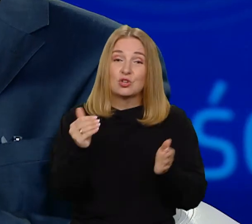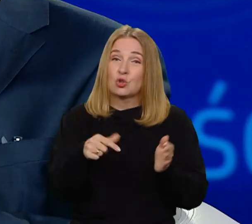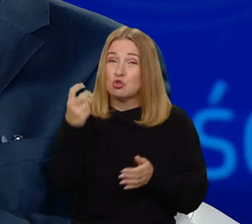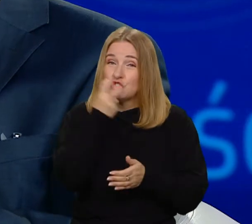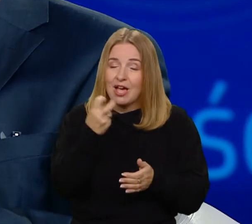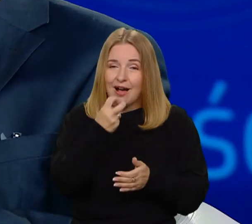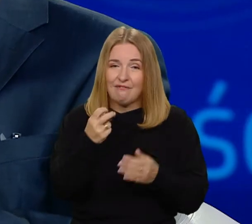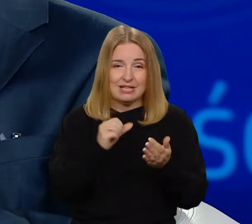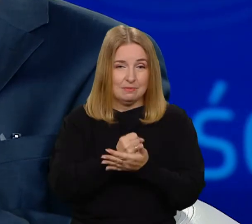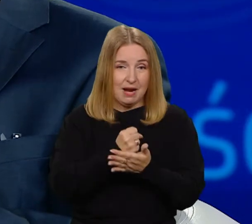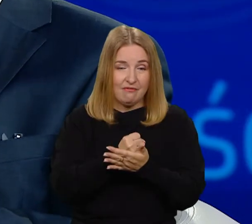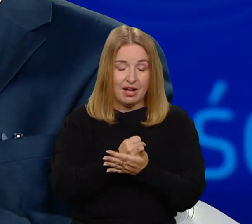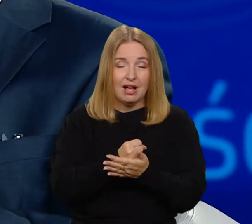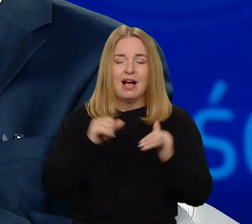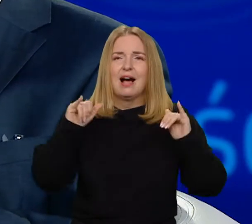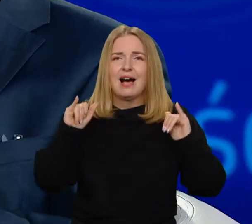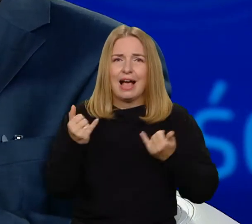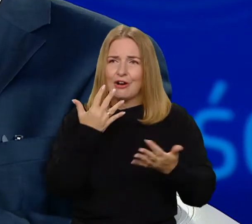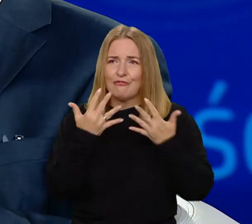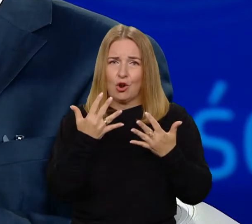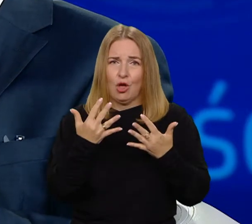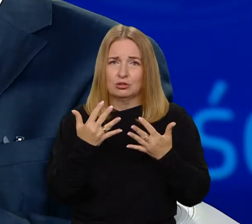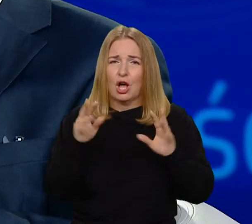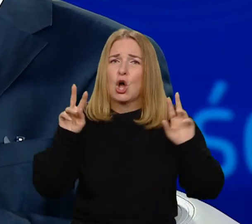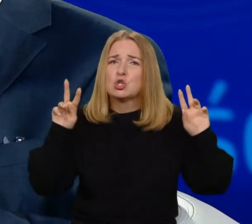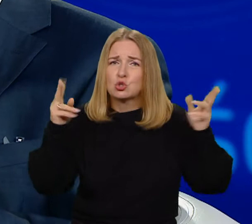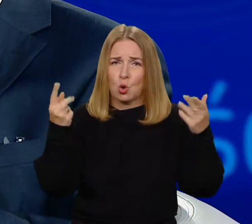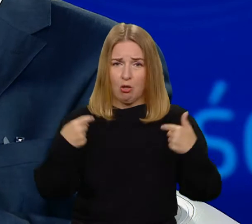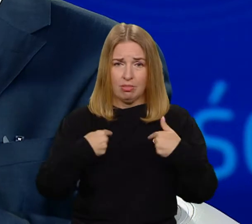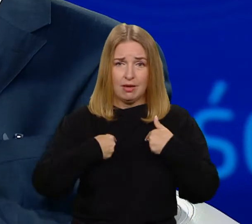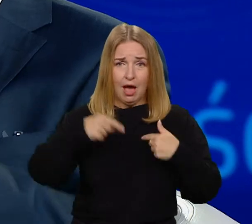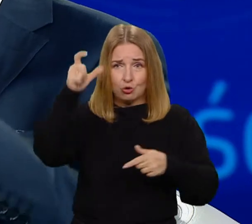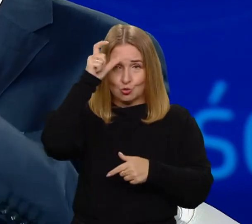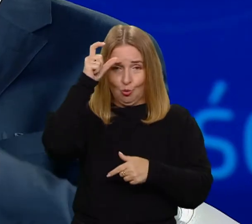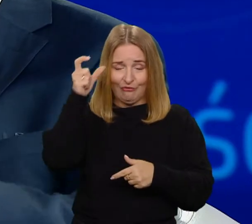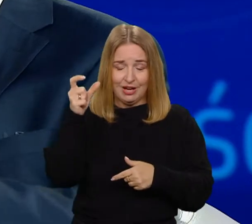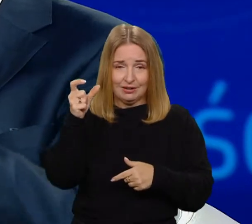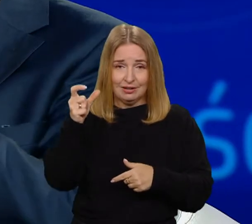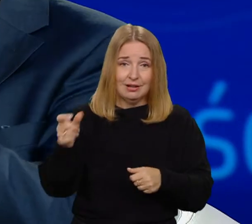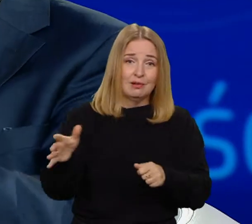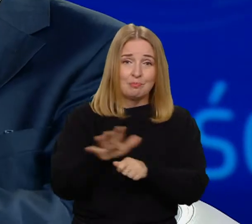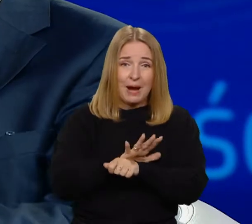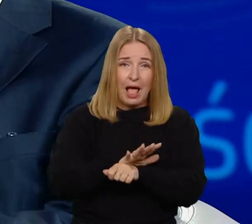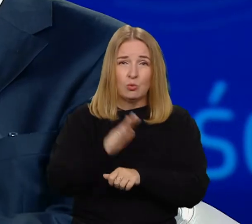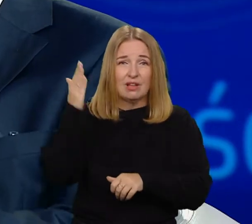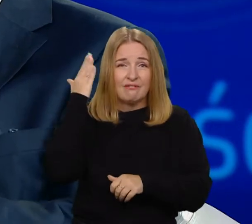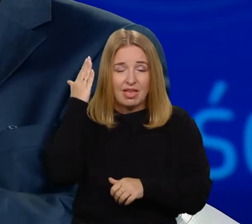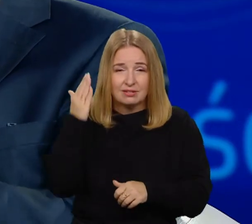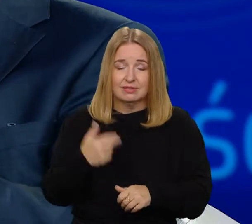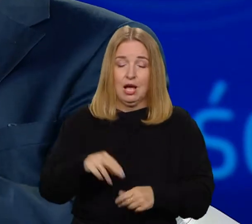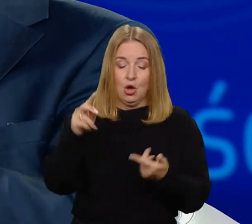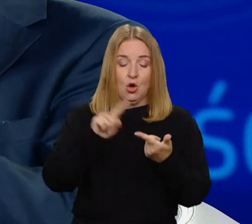najciekawszy, to jest jak stajemy się człowiekiem, człowiekiem pełnowymiarowym. Mając wiedzę, rozumiejąc świat,